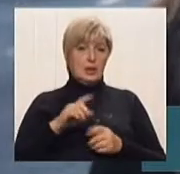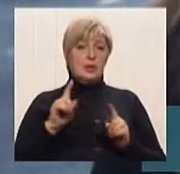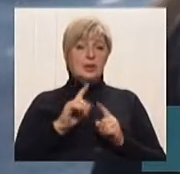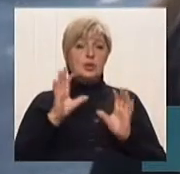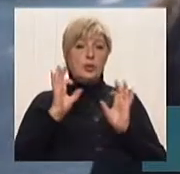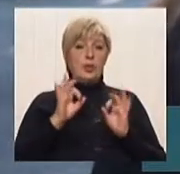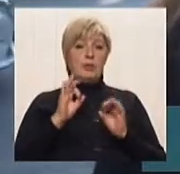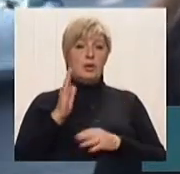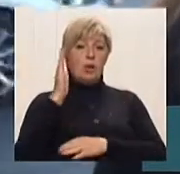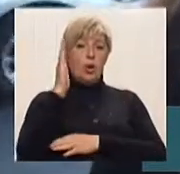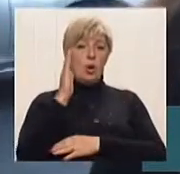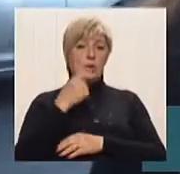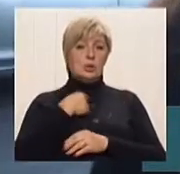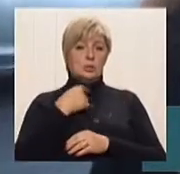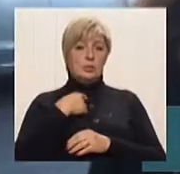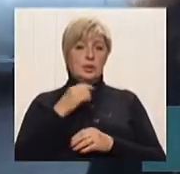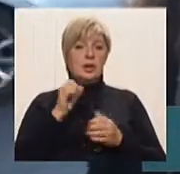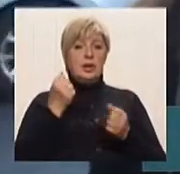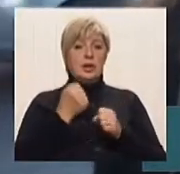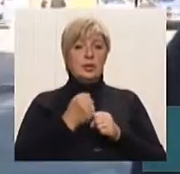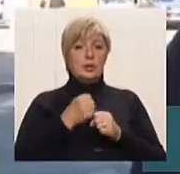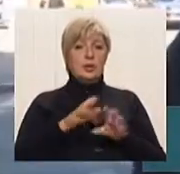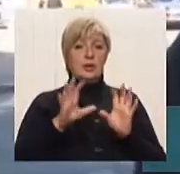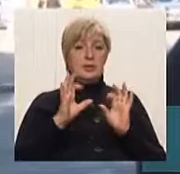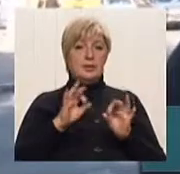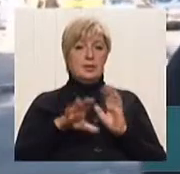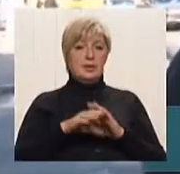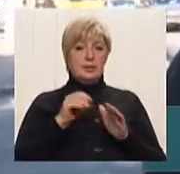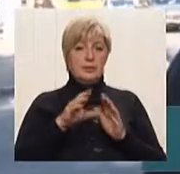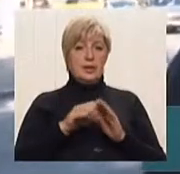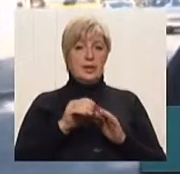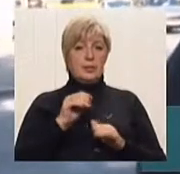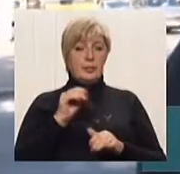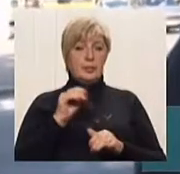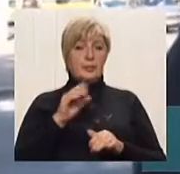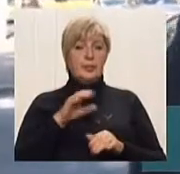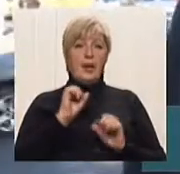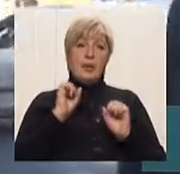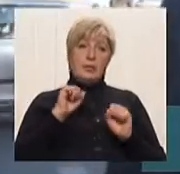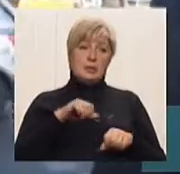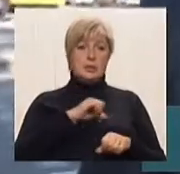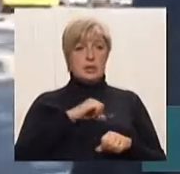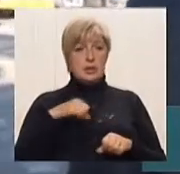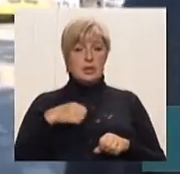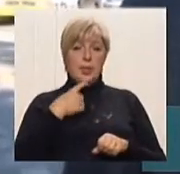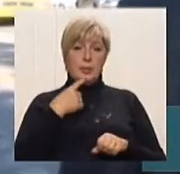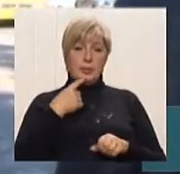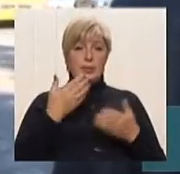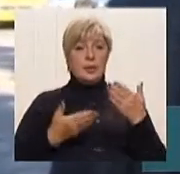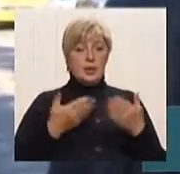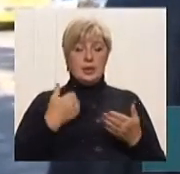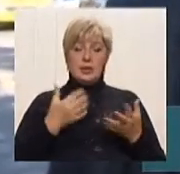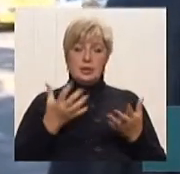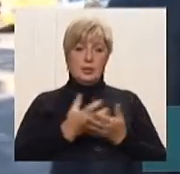голосувати і робити вірний вибір. Ну, можливо, сама спочатку спробую, якщо не вийде, то тоді до